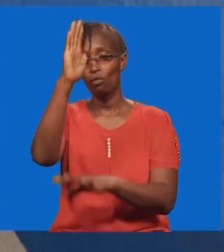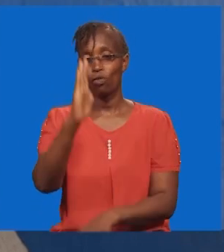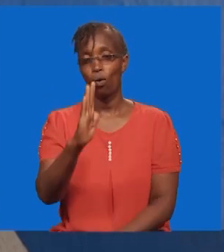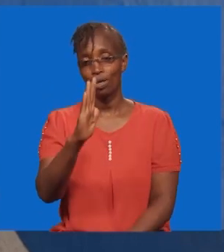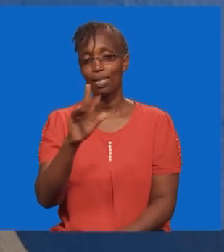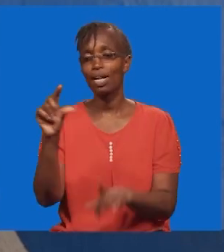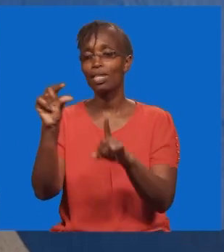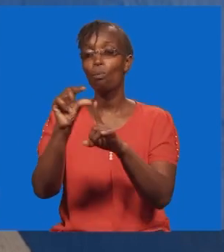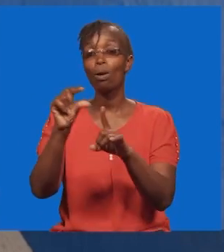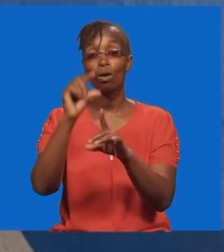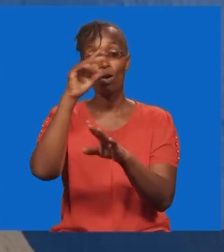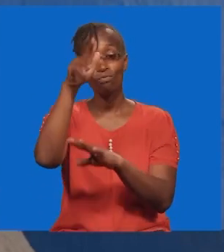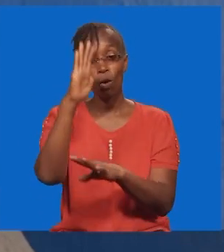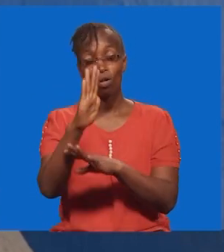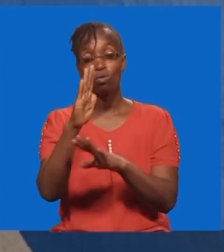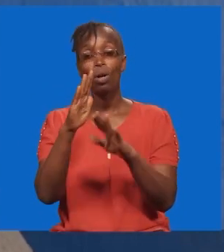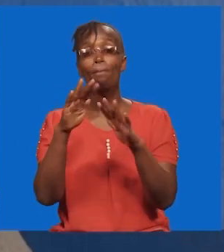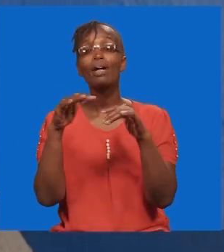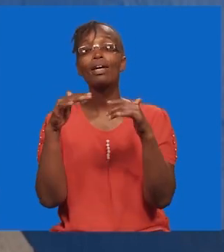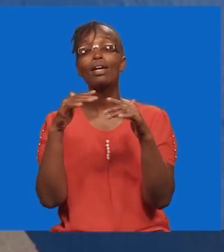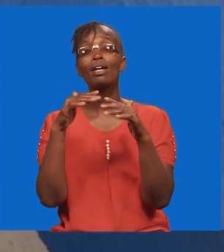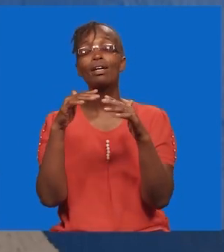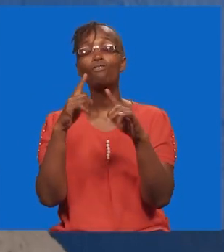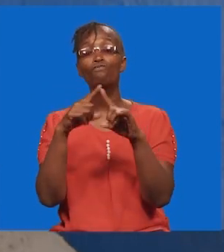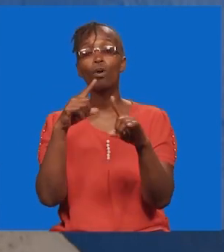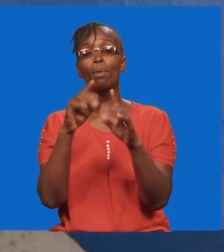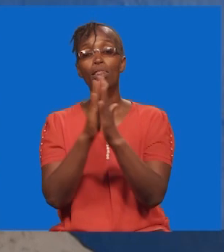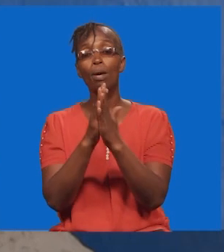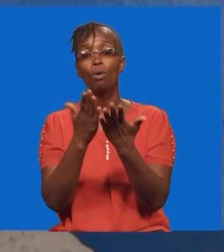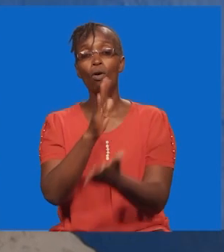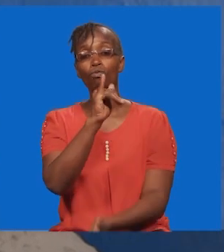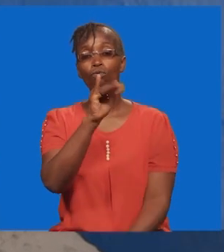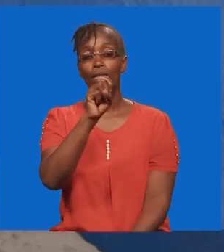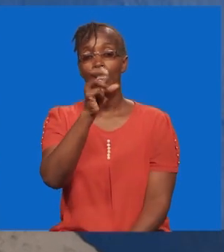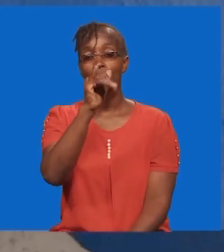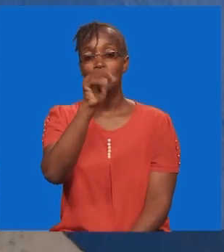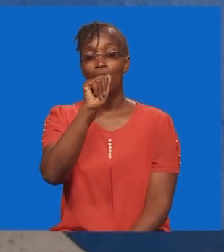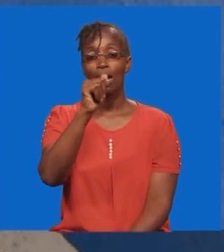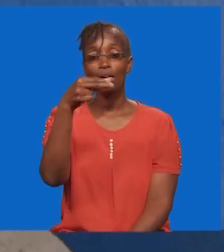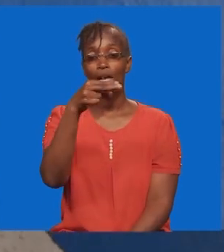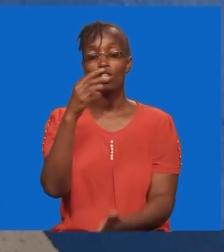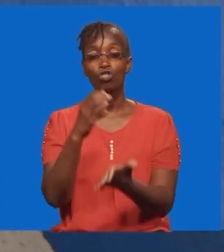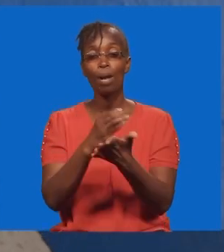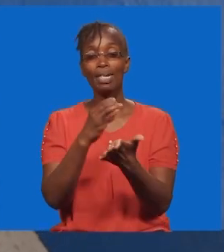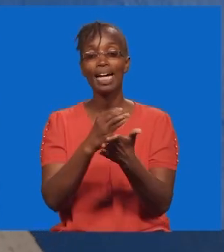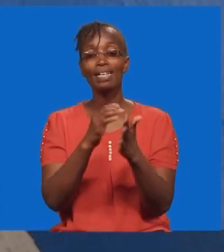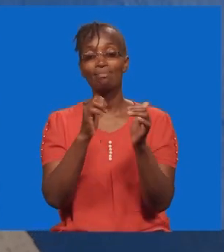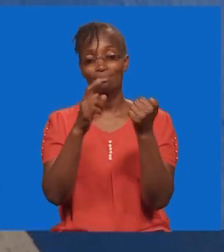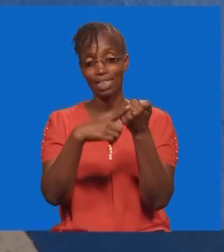neno la mungu. Neno la mungu tutalipata kitabu kile cha isaia. Surani ile ya 26,